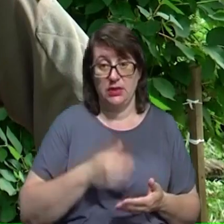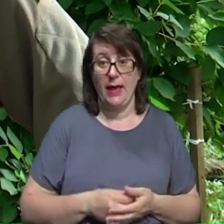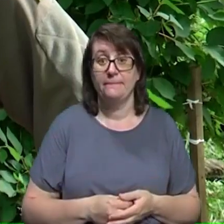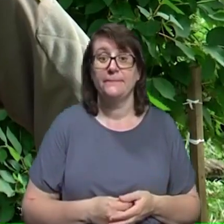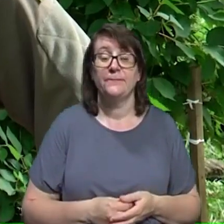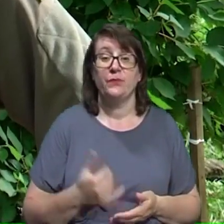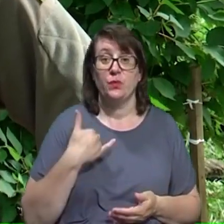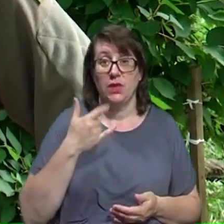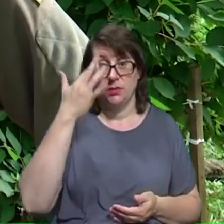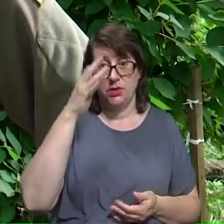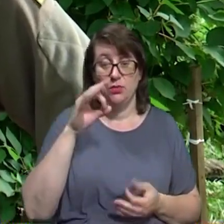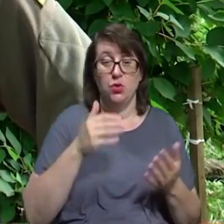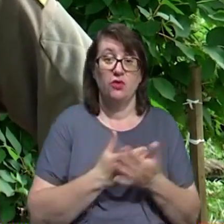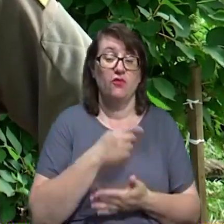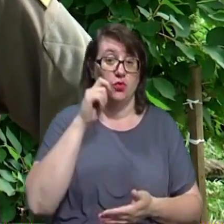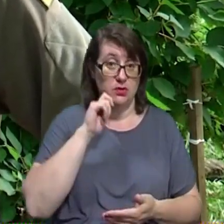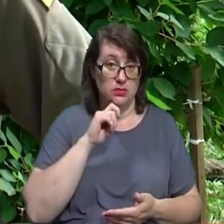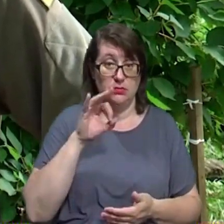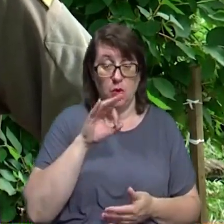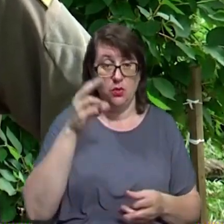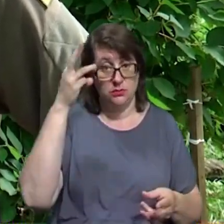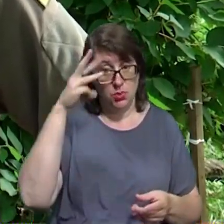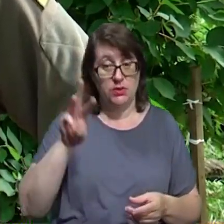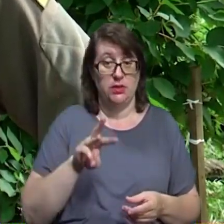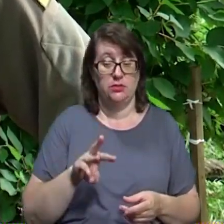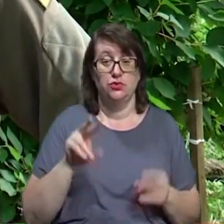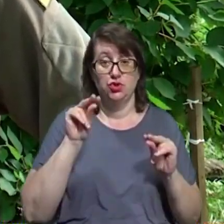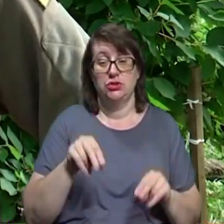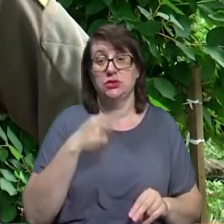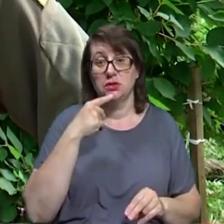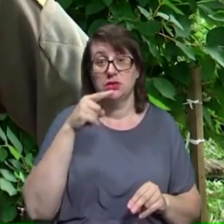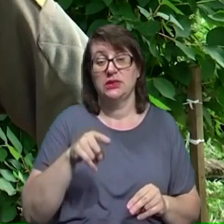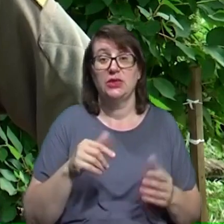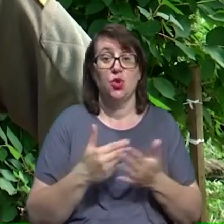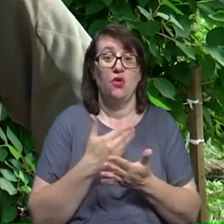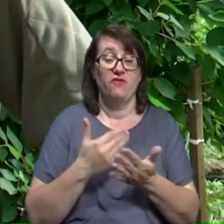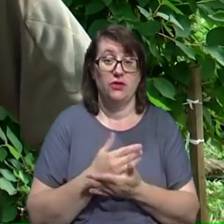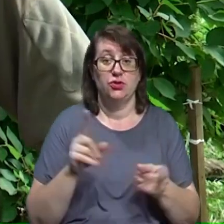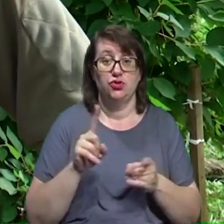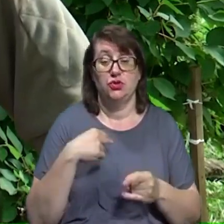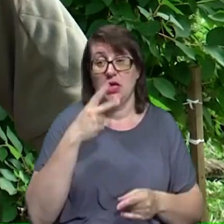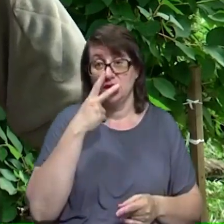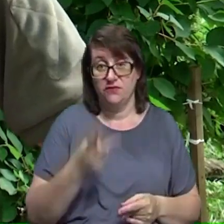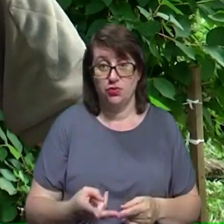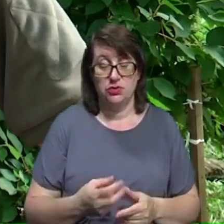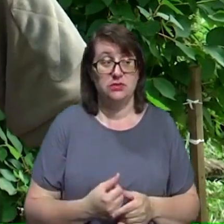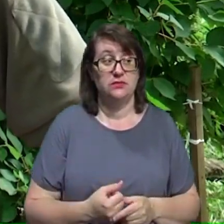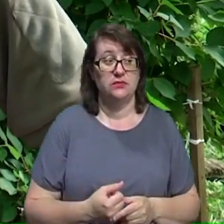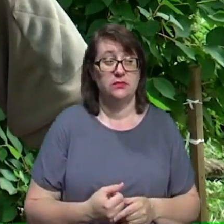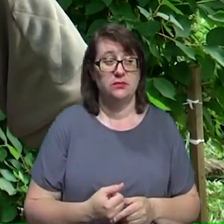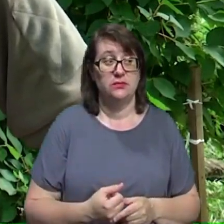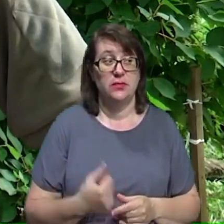нову Україну, про модерну Україну. І чесно кажучи, ті новини, які я дивлюся, я як